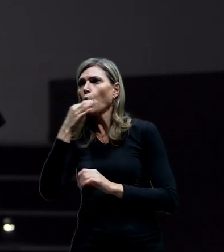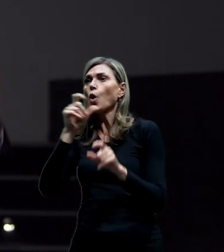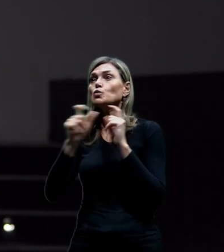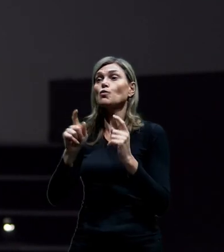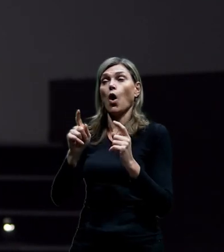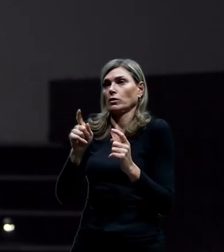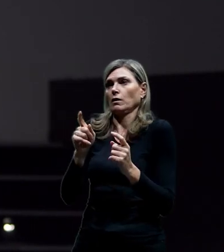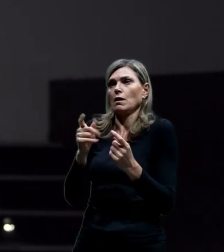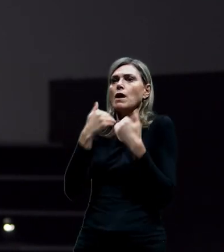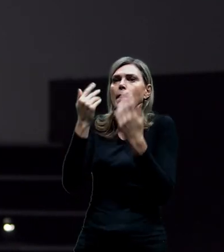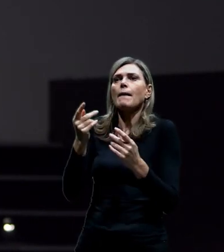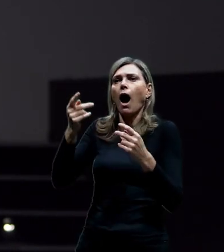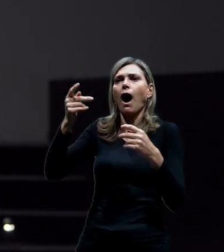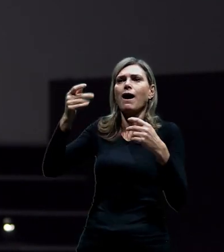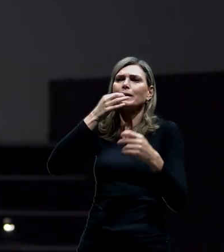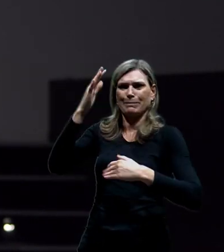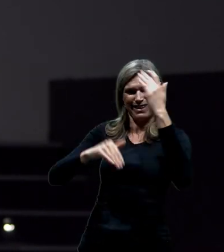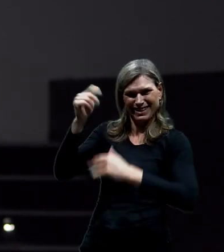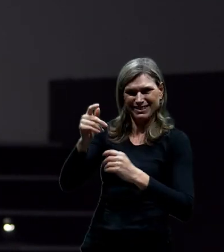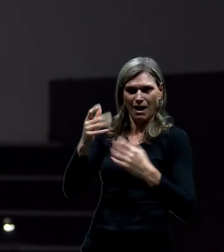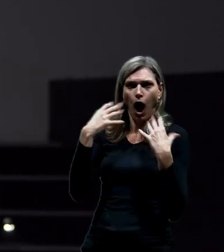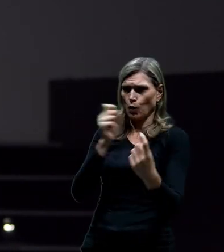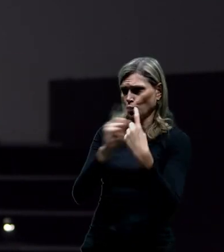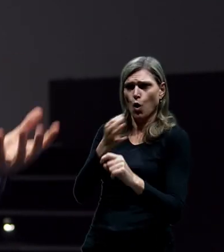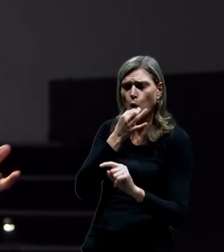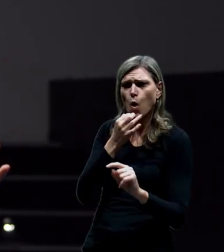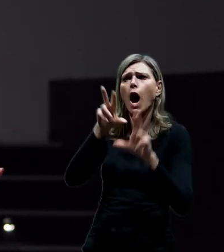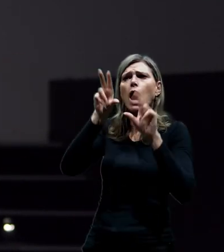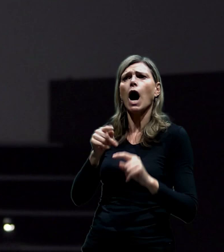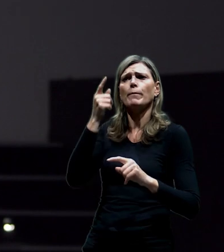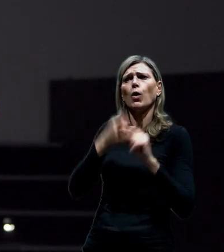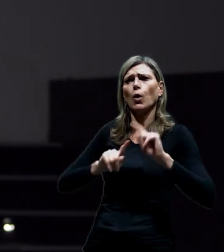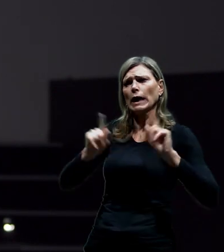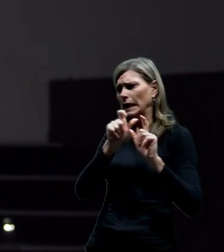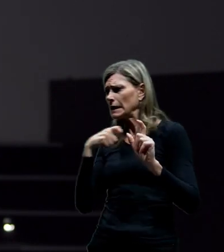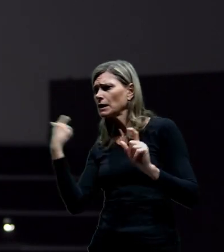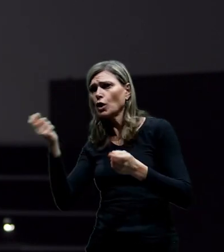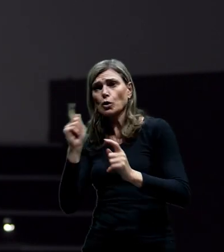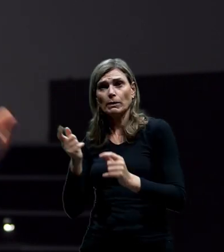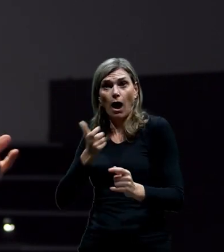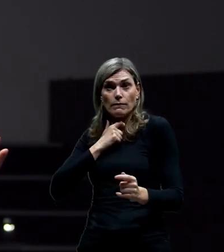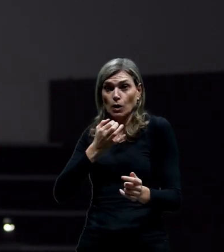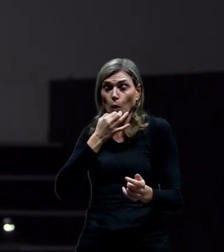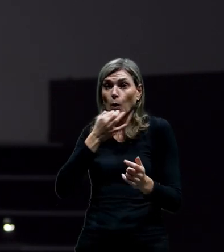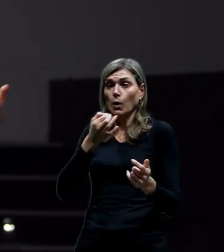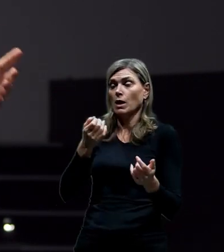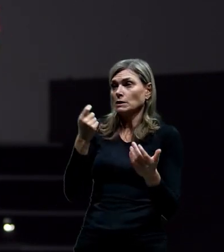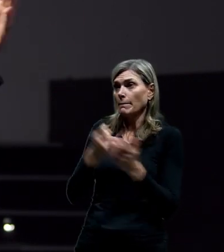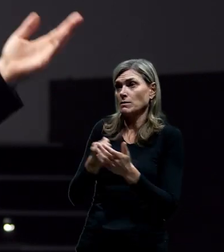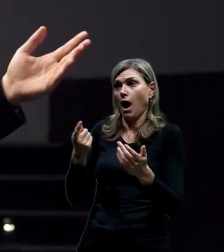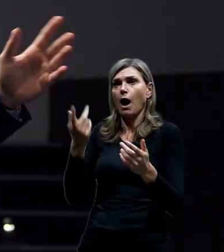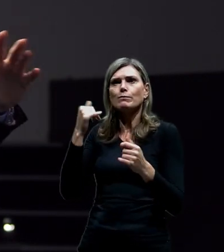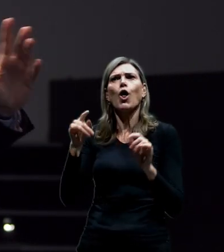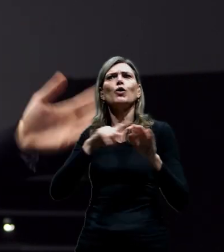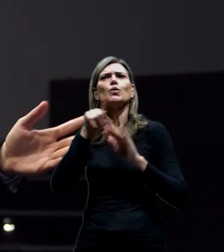není obízná trasa. Byla tady zmínka v komentářích, že když se stavila Blanka, tak to omezilo Prahu na celou řadu let a že v